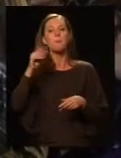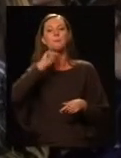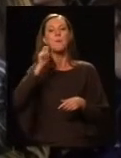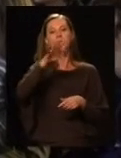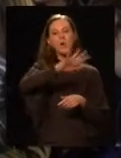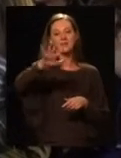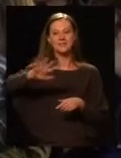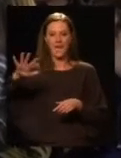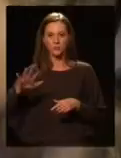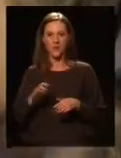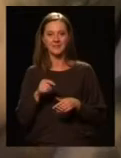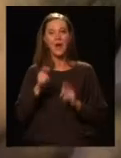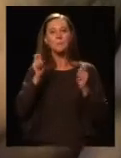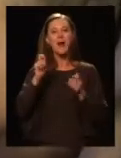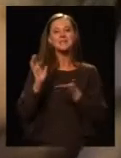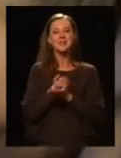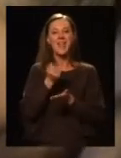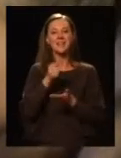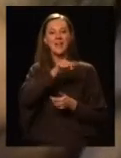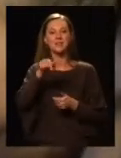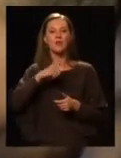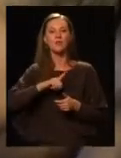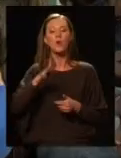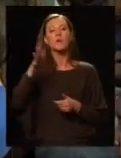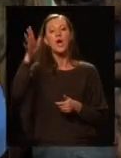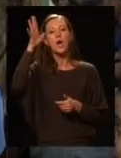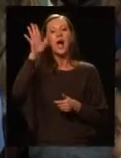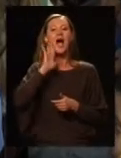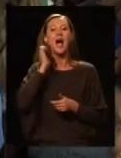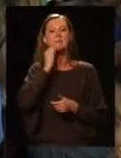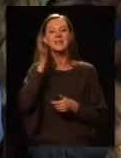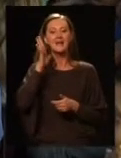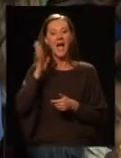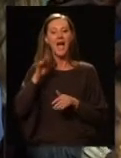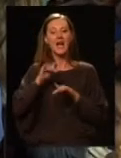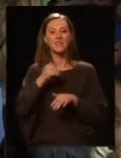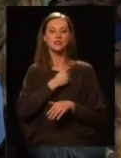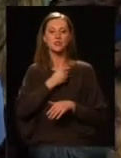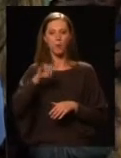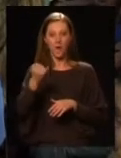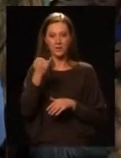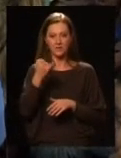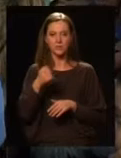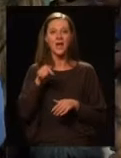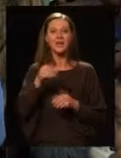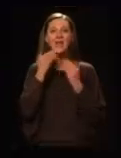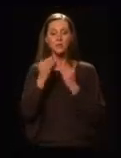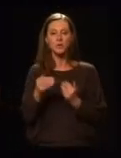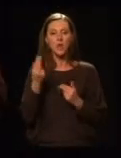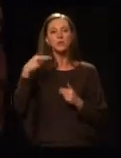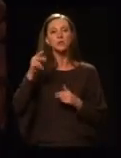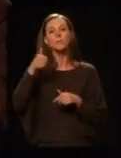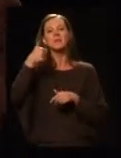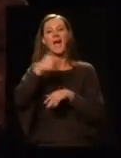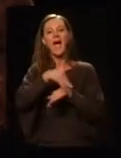magyar laktat területeket. A pályázat nyertesei között volt a Karinti Frigyes AMK általános iskola is. Ennek